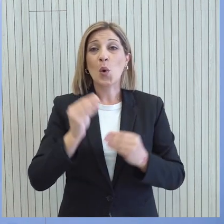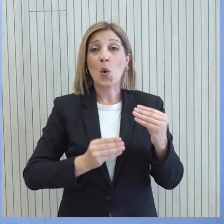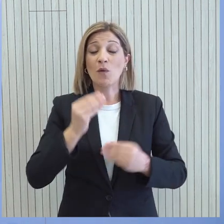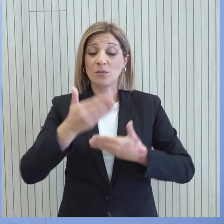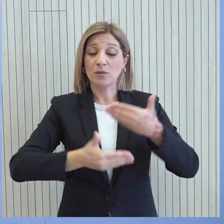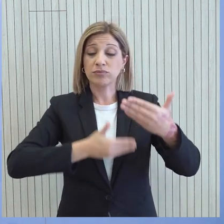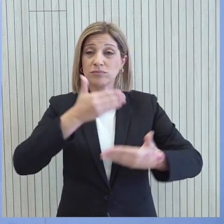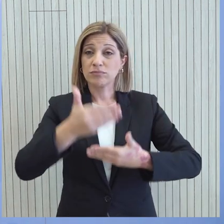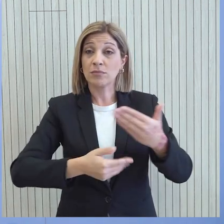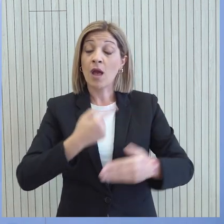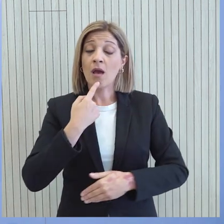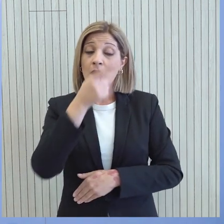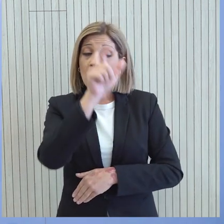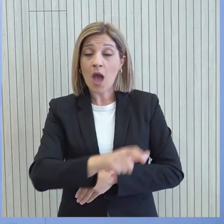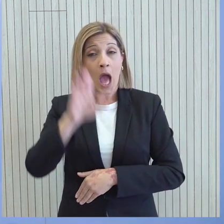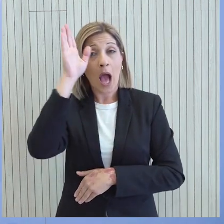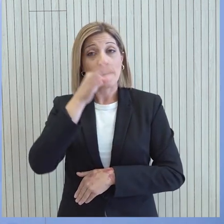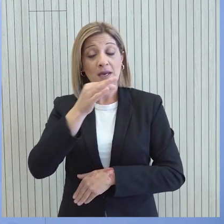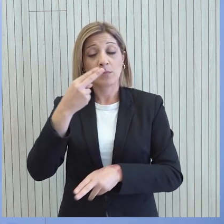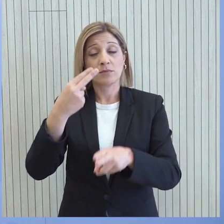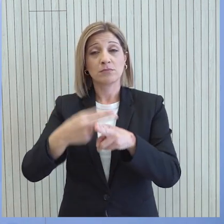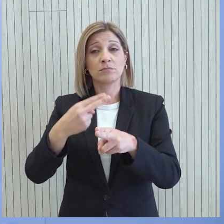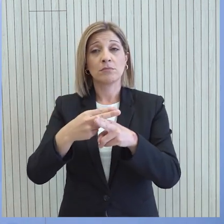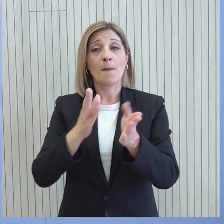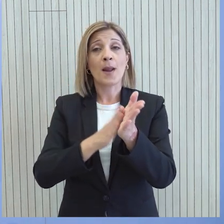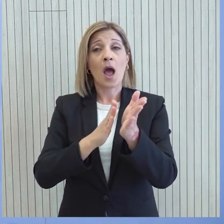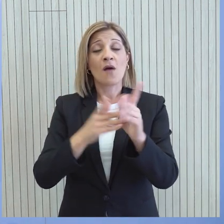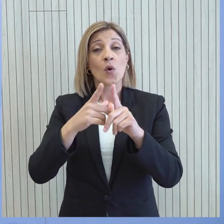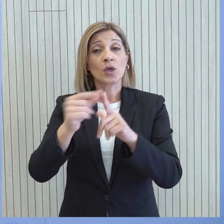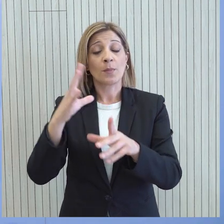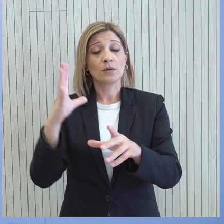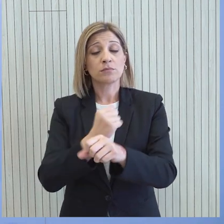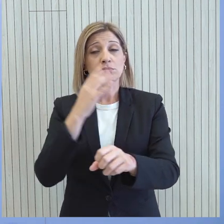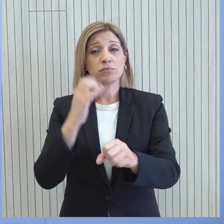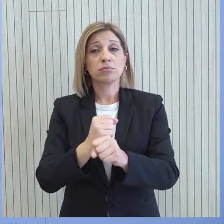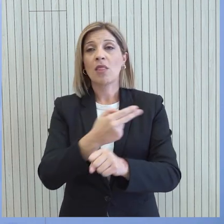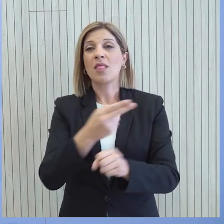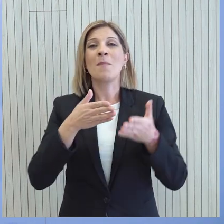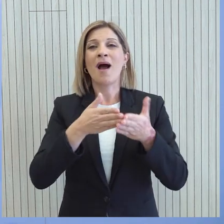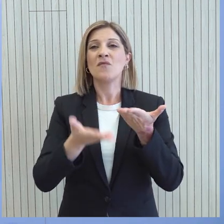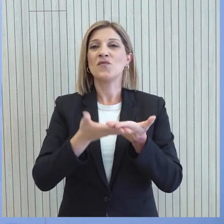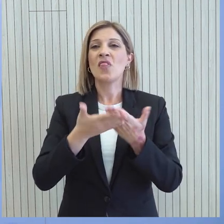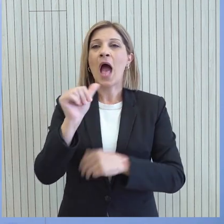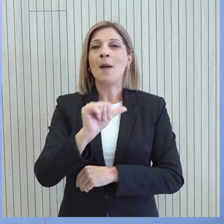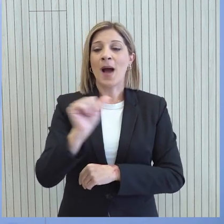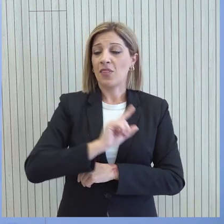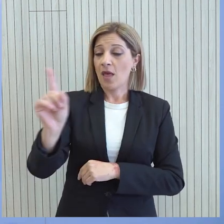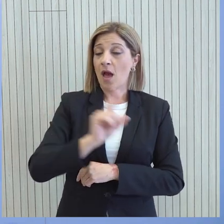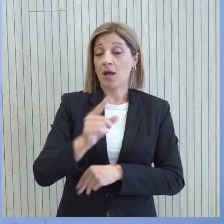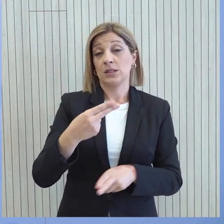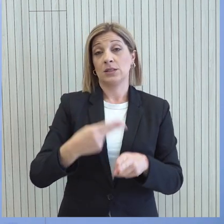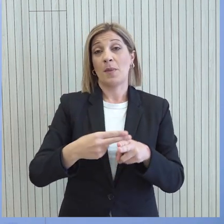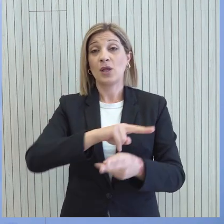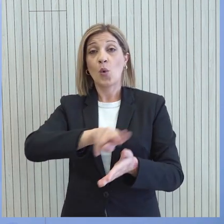εξαίροντας την Κυπριακή Δημοκρατία για την πρωτοβουλία αμάλθια και αναγνωρίζοντας την καταληπτική συμβολή της ανθρωπιστικής βοήθειας